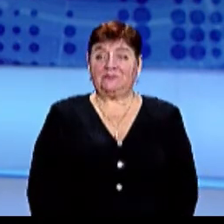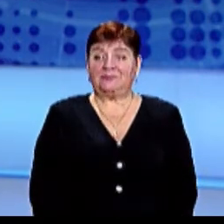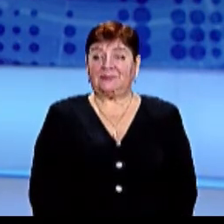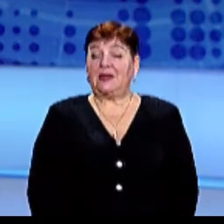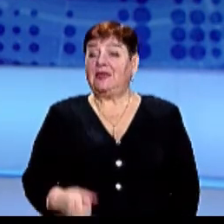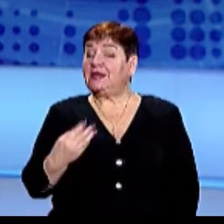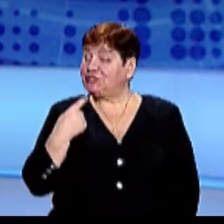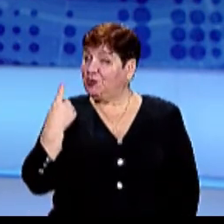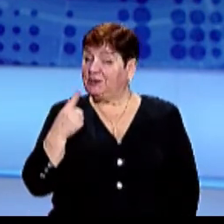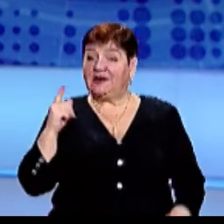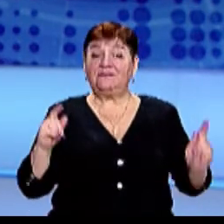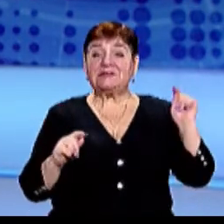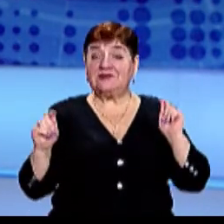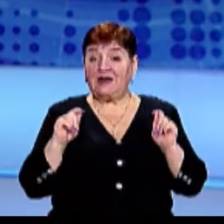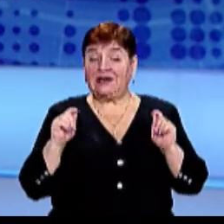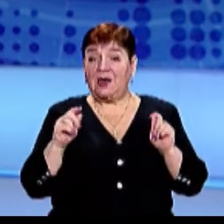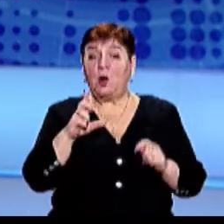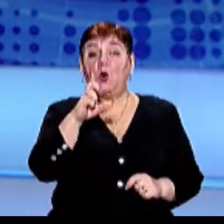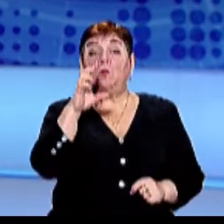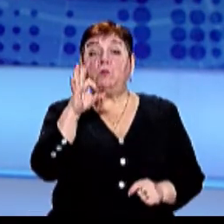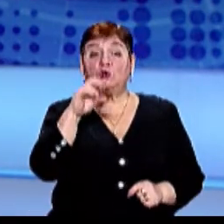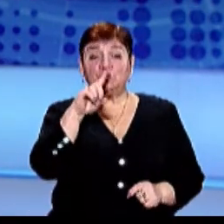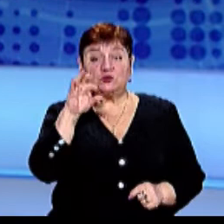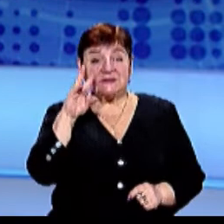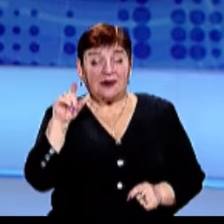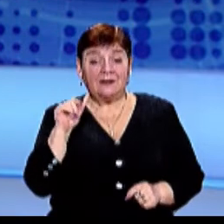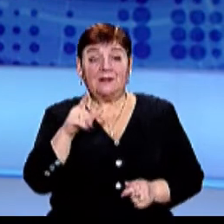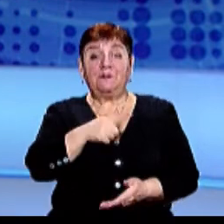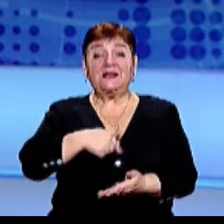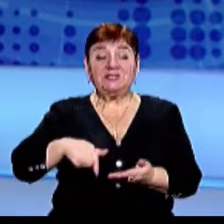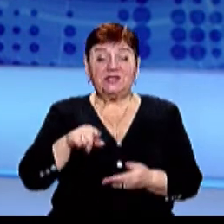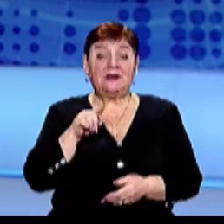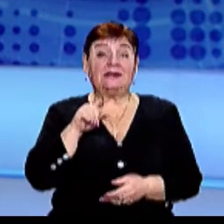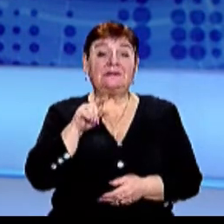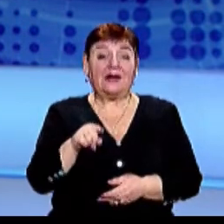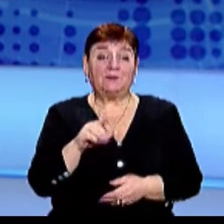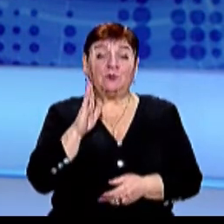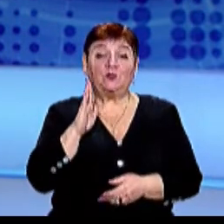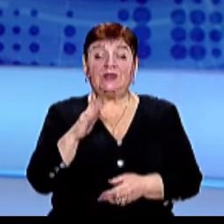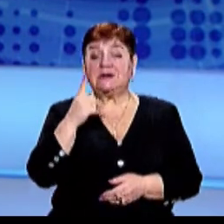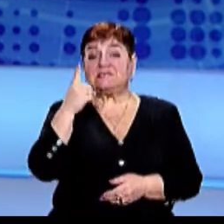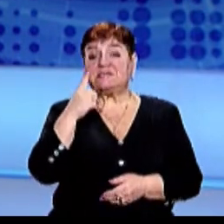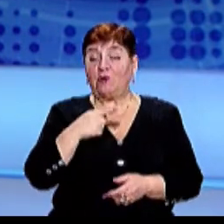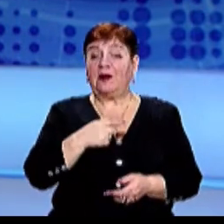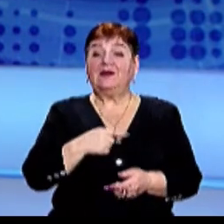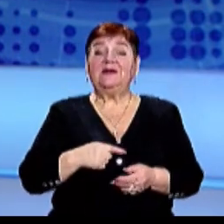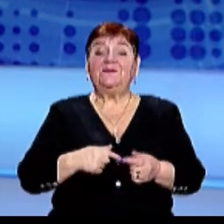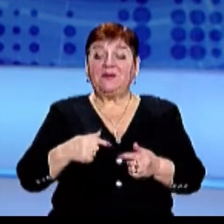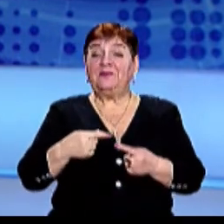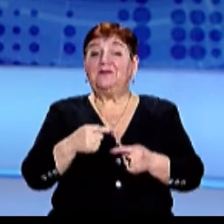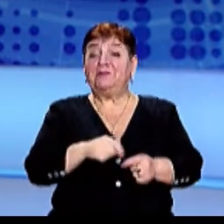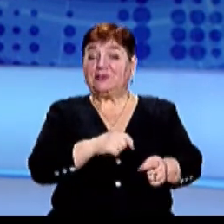Ще один фестиваль «Боздоська палачинта» також почнеться завтра в Ужгороді Там планують спакти метровий милинець, розповів